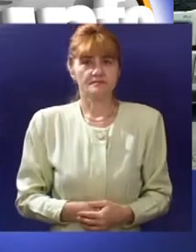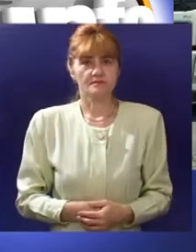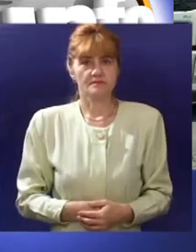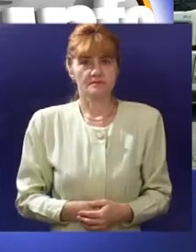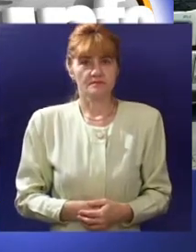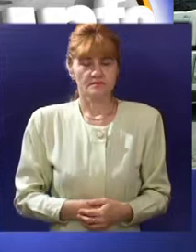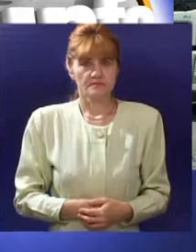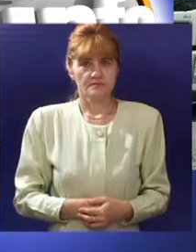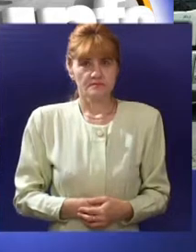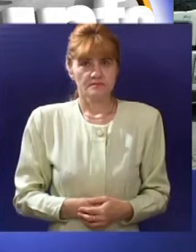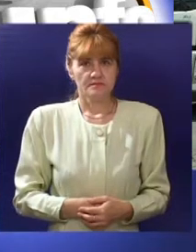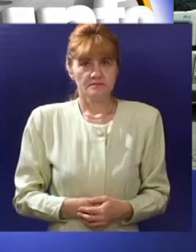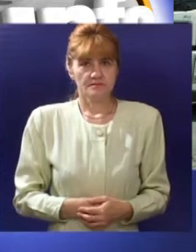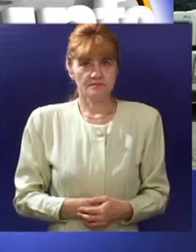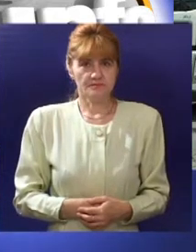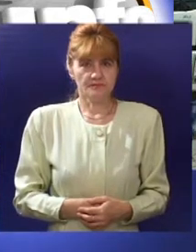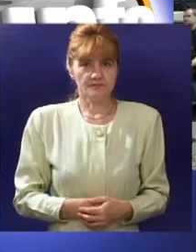Televiziju, Sandra Iršević.